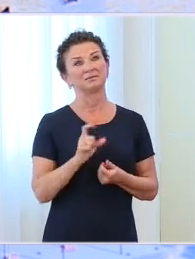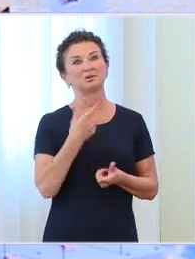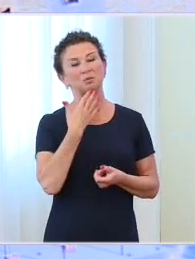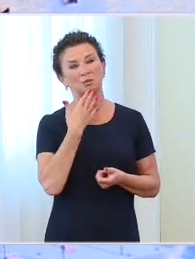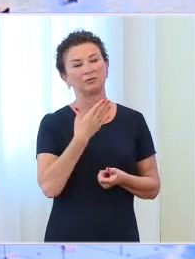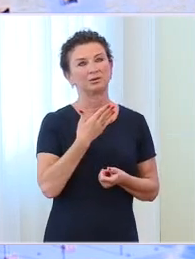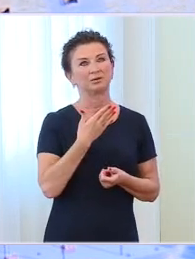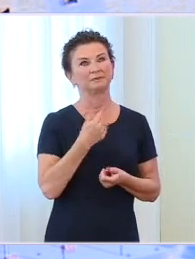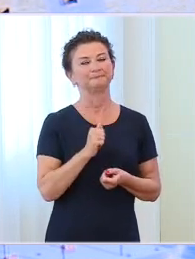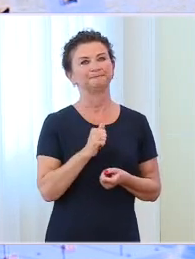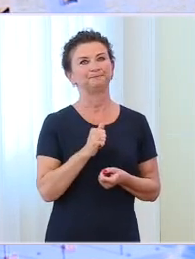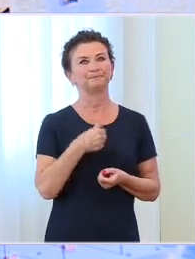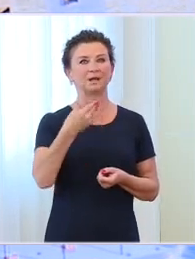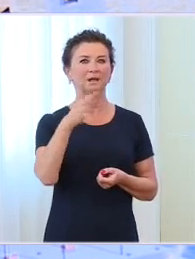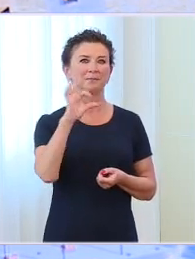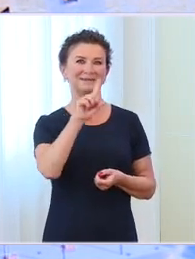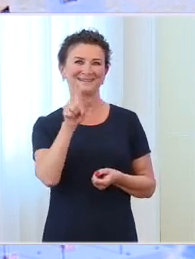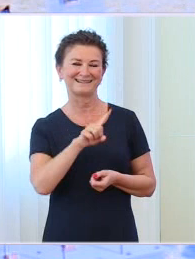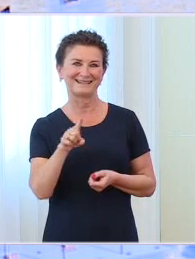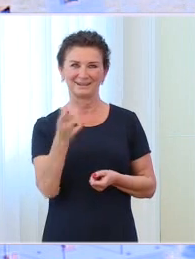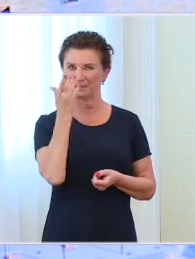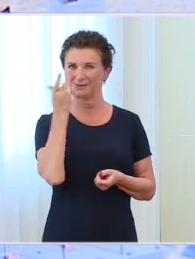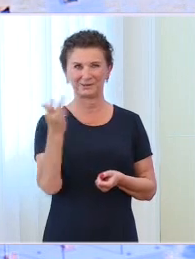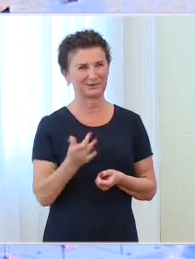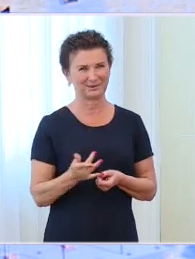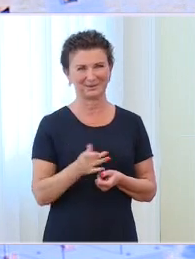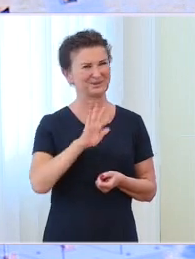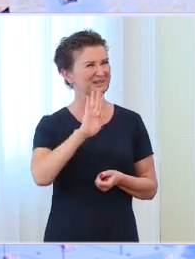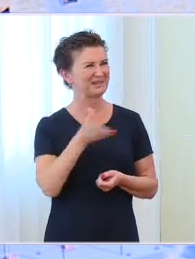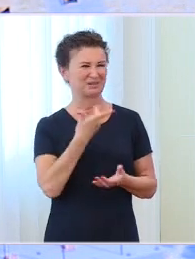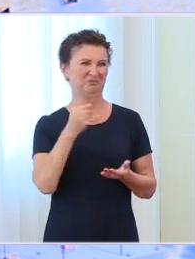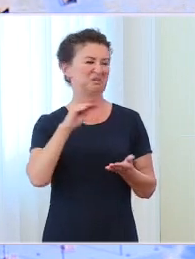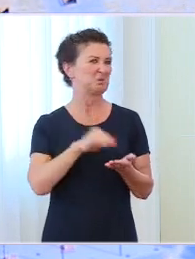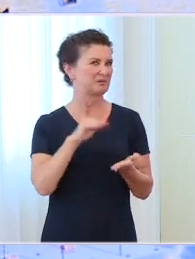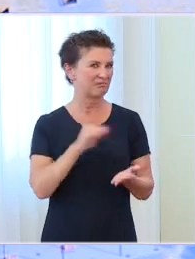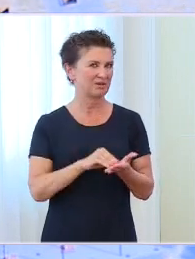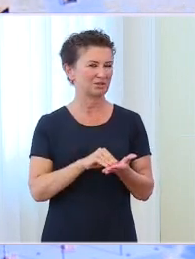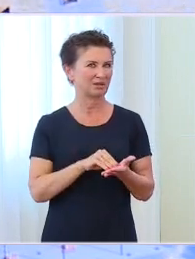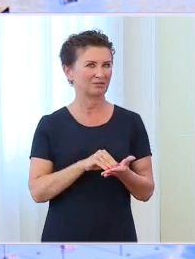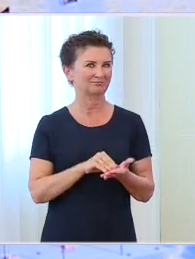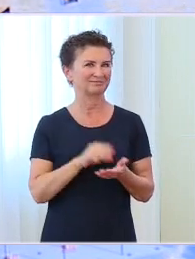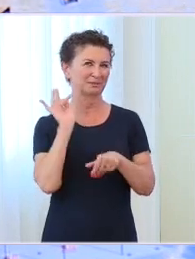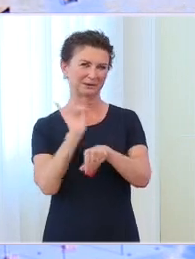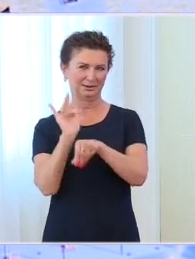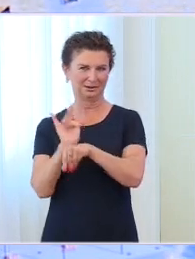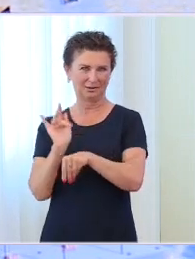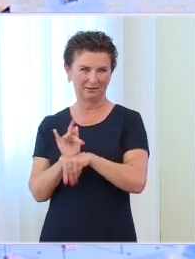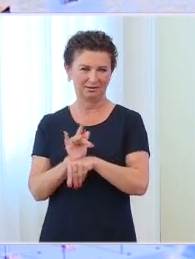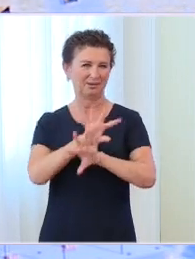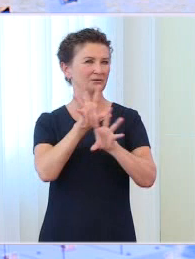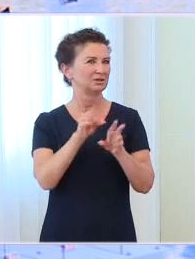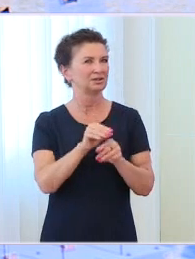MSZ-u widzę taką złą rutynę krytykowania wszystkiego, co dotyczy współpracy NATO z Ukrainą. Dobrze, że